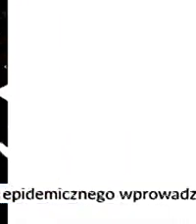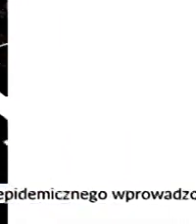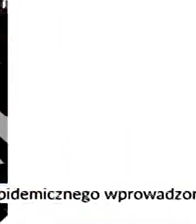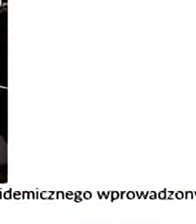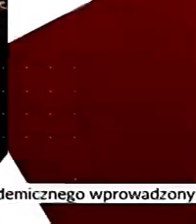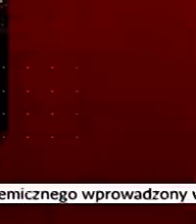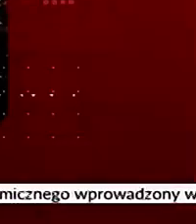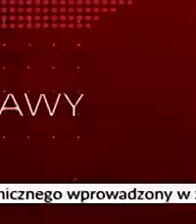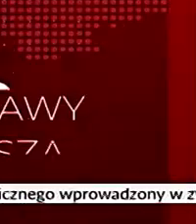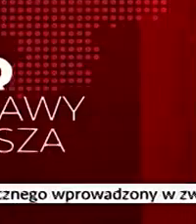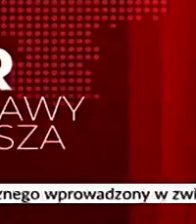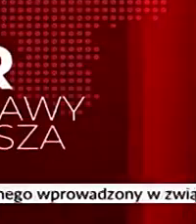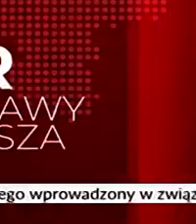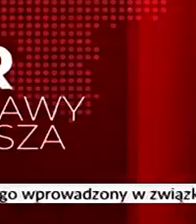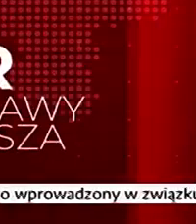Muzyka